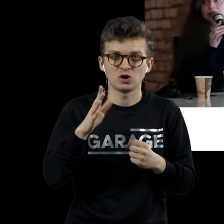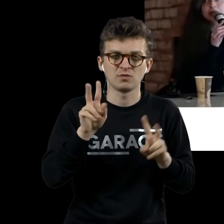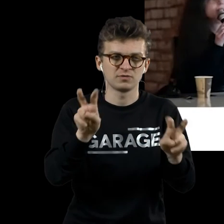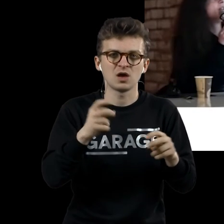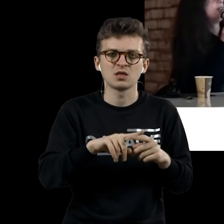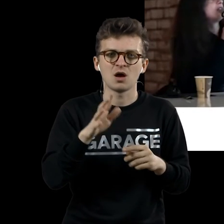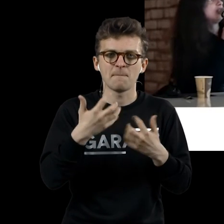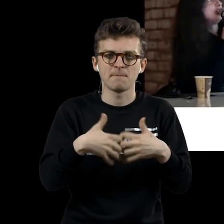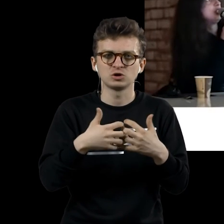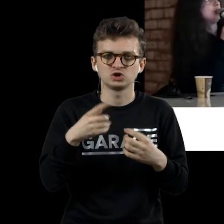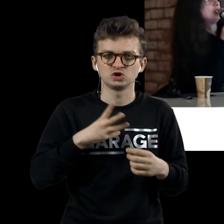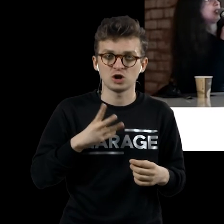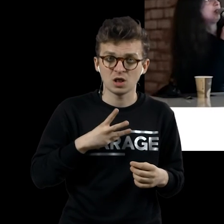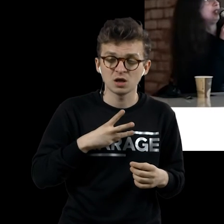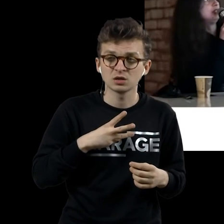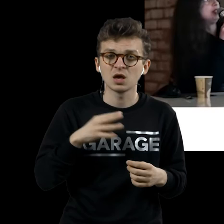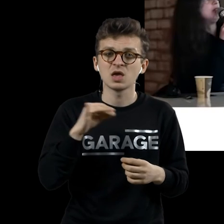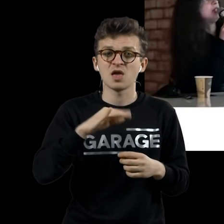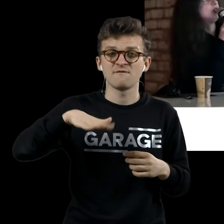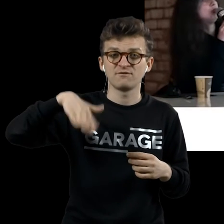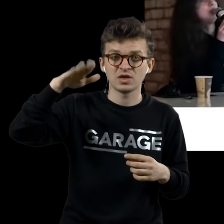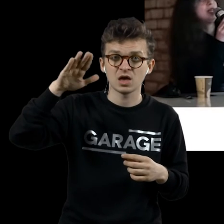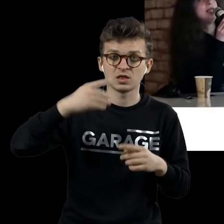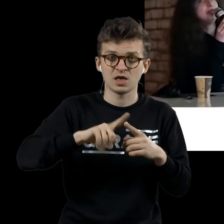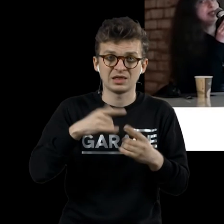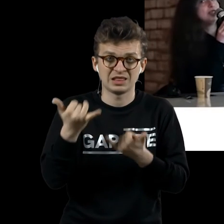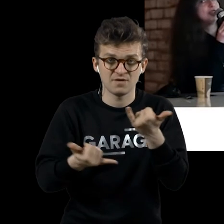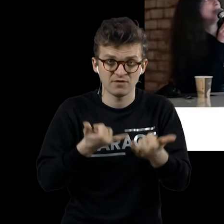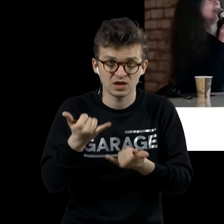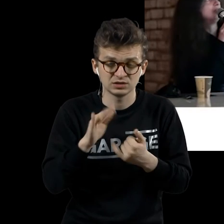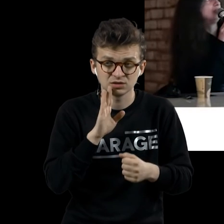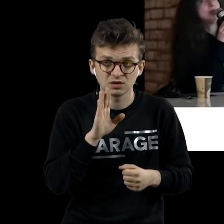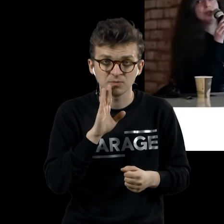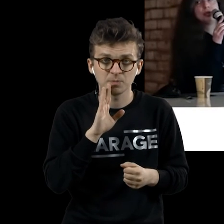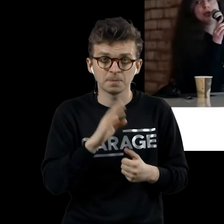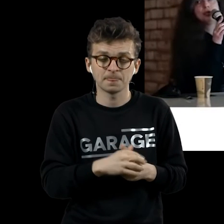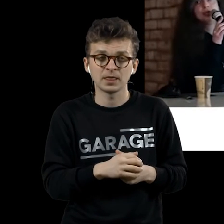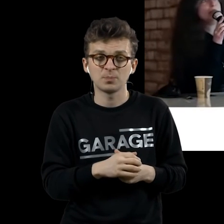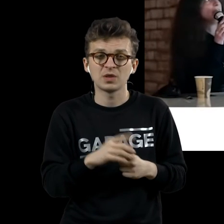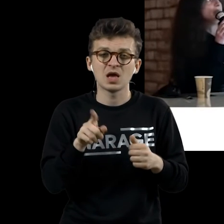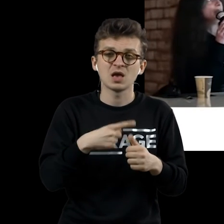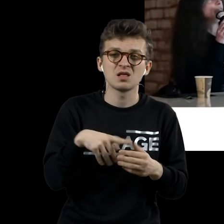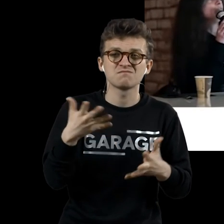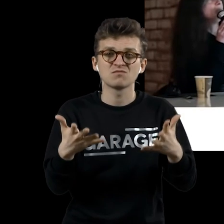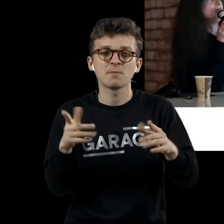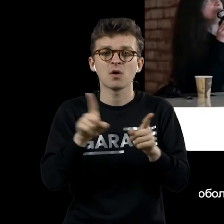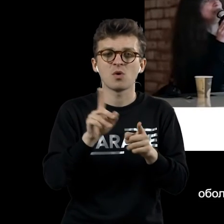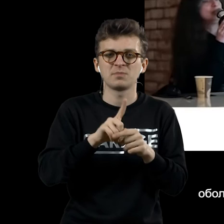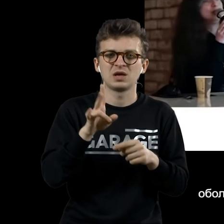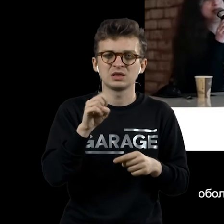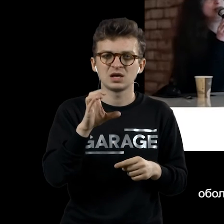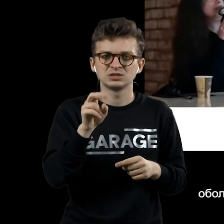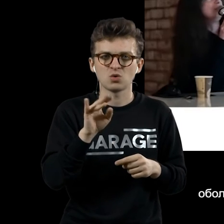это называет. Верхняя часть представляет невесту или же вот эта, которая похожа на некое насекомое.